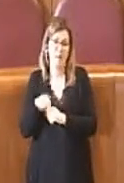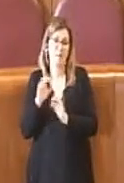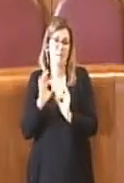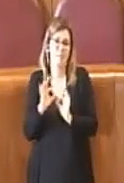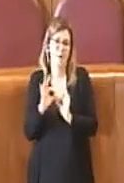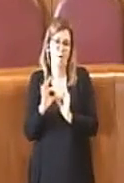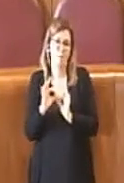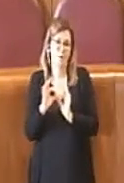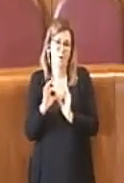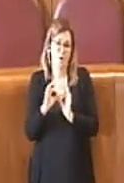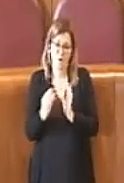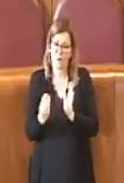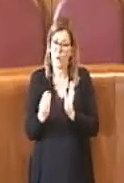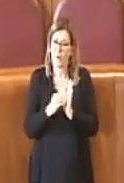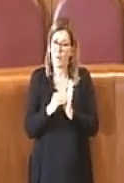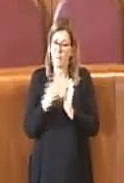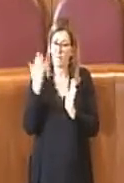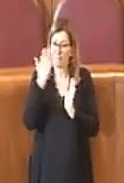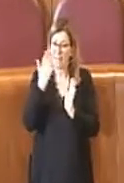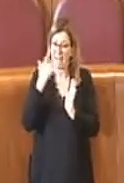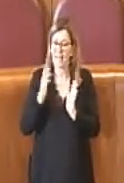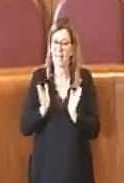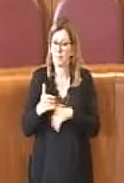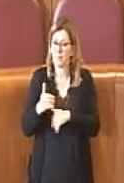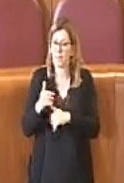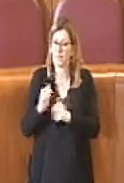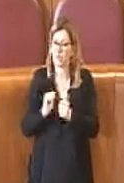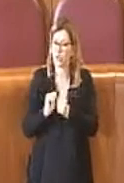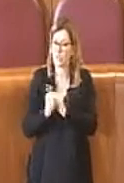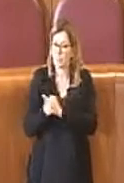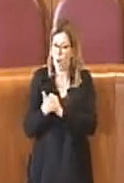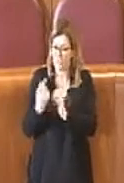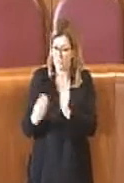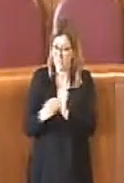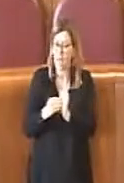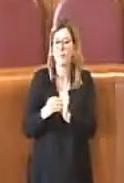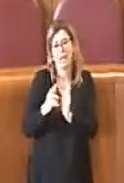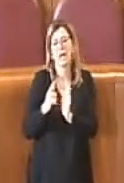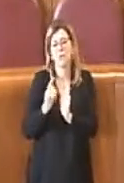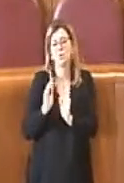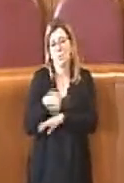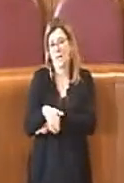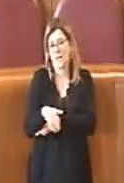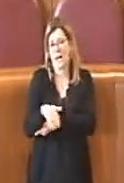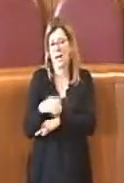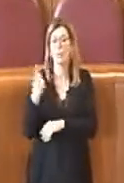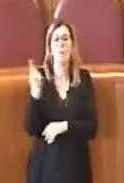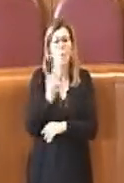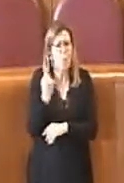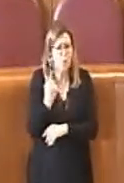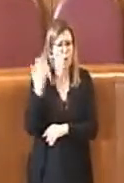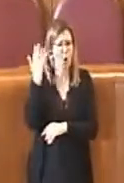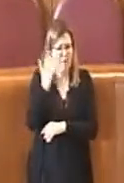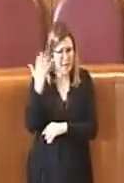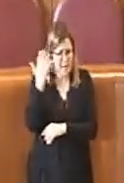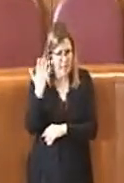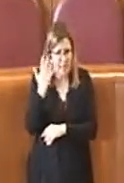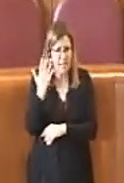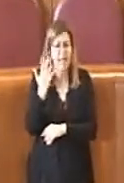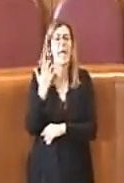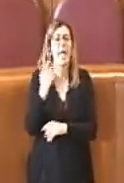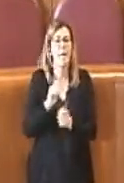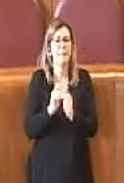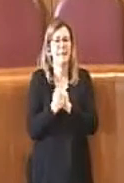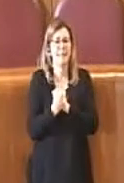nel parere del Dipartimento Sport sul testo depositato. Quindi un unico emendamento con parere favorevole.